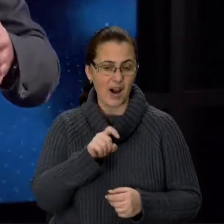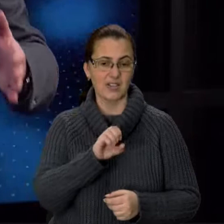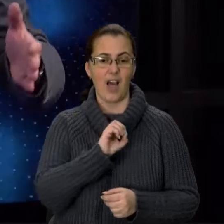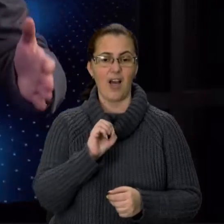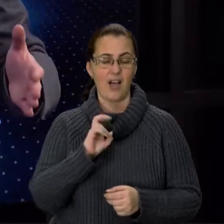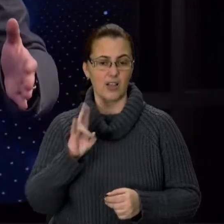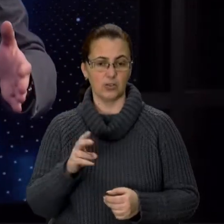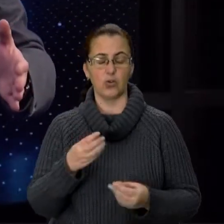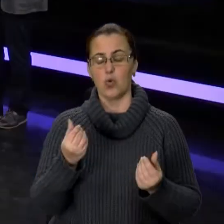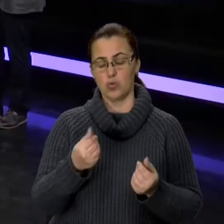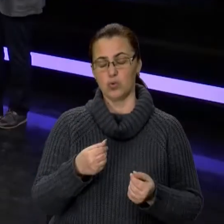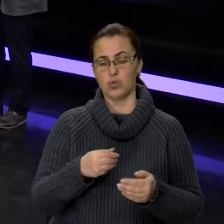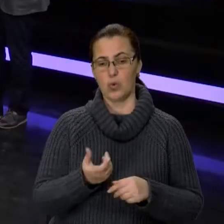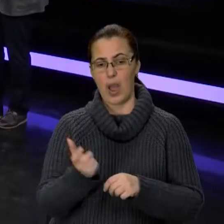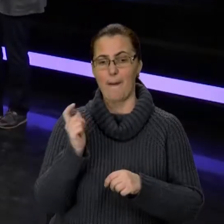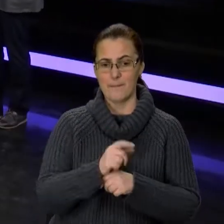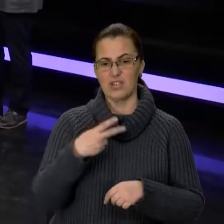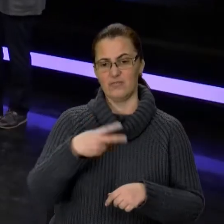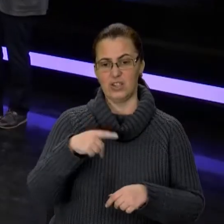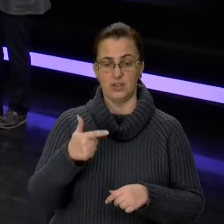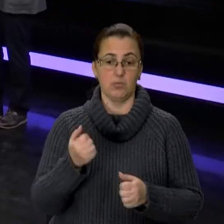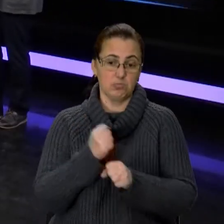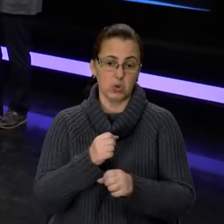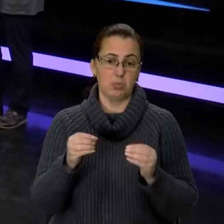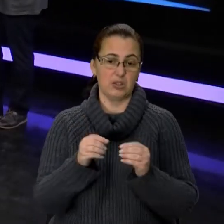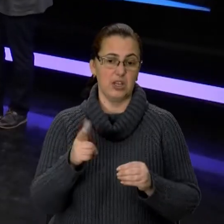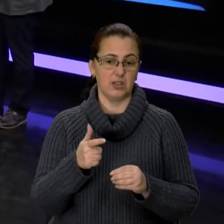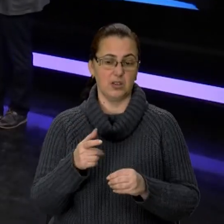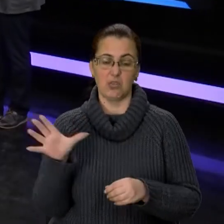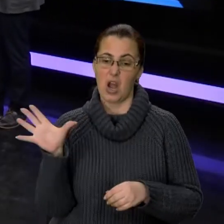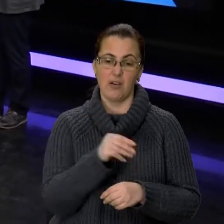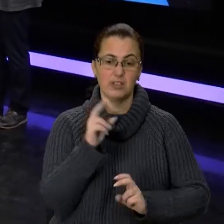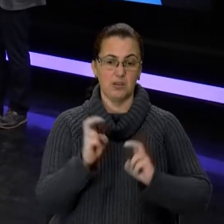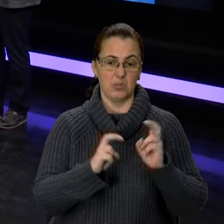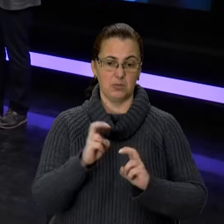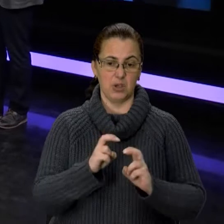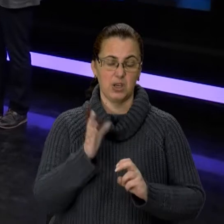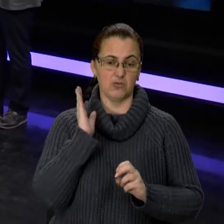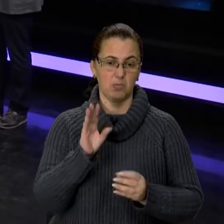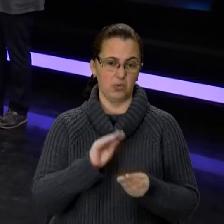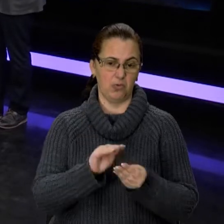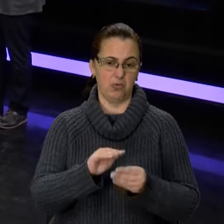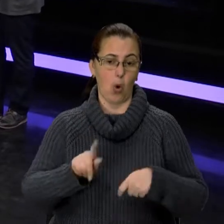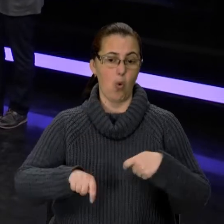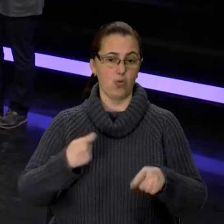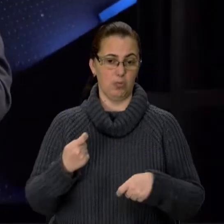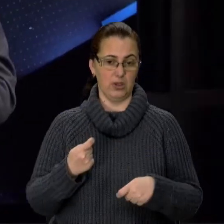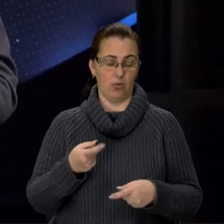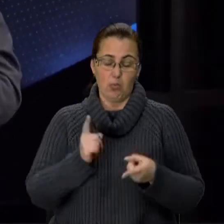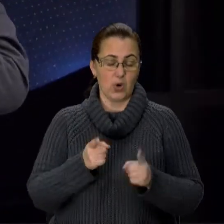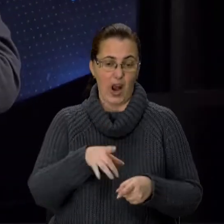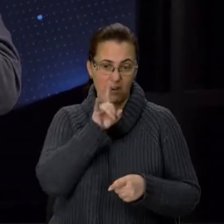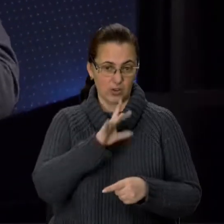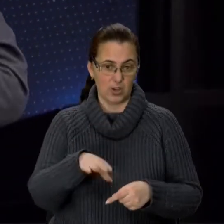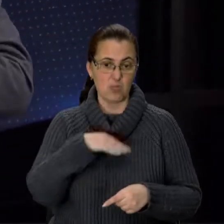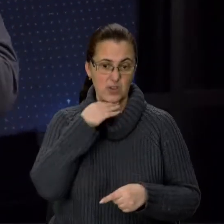коштує поза 20 гривень. Зробили 10 гривень. В принципі, всі підприємства знову будуть збиткові, тому що реально його не буде вистачати.